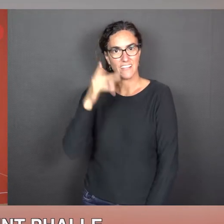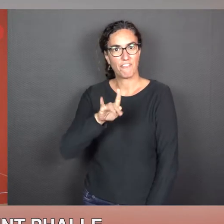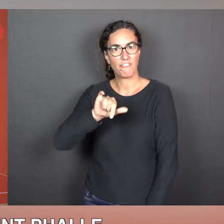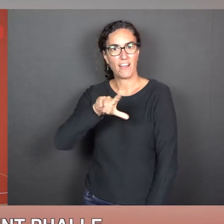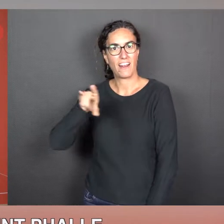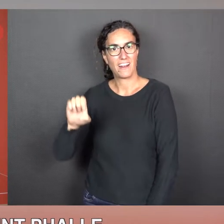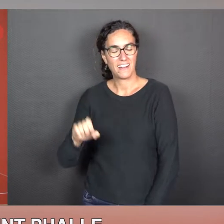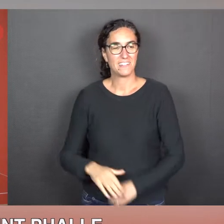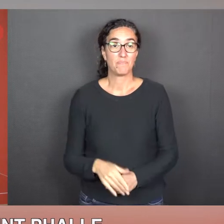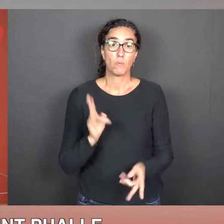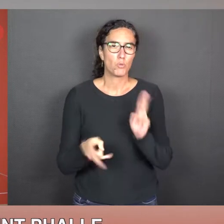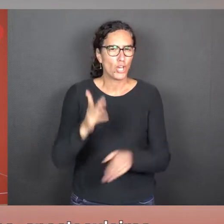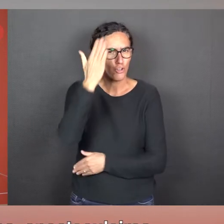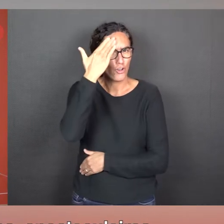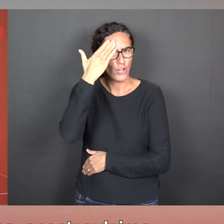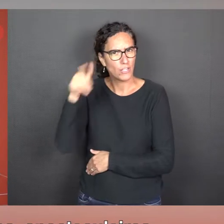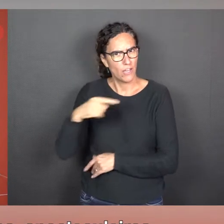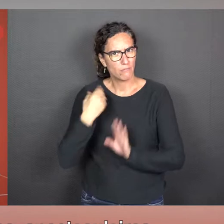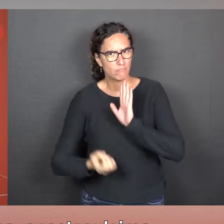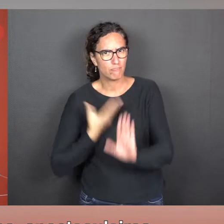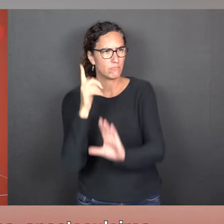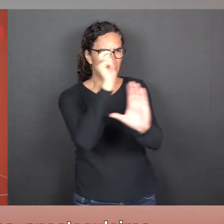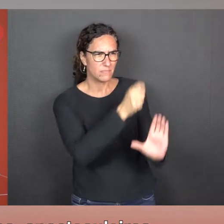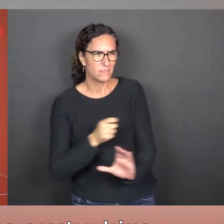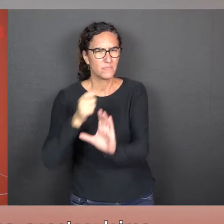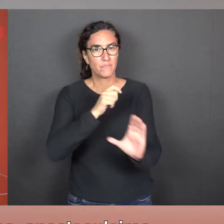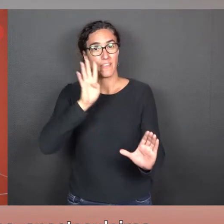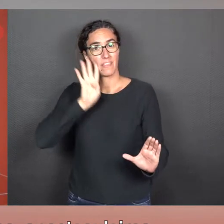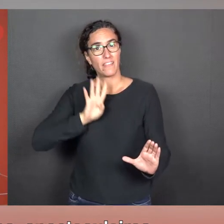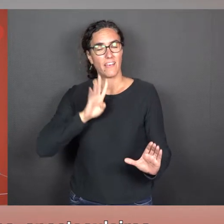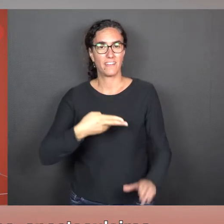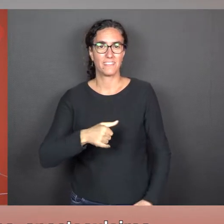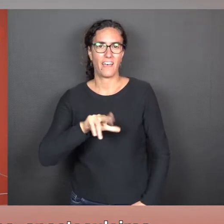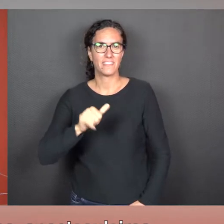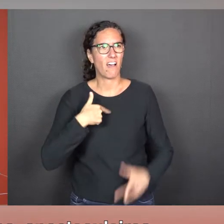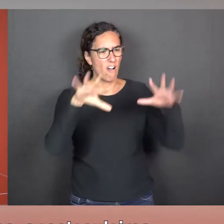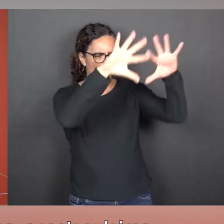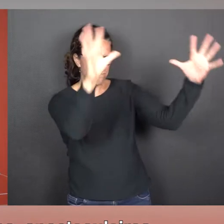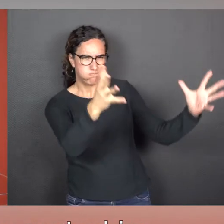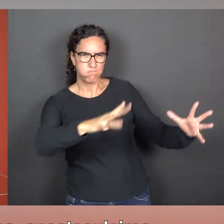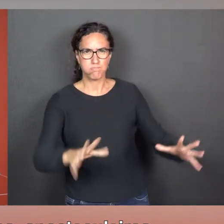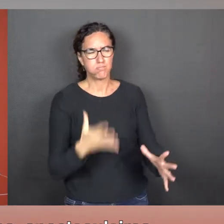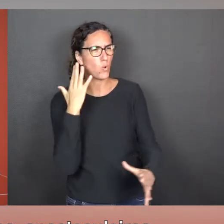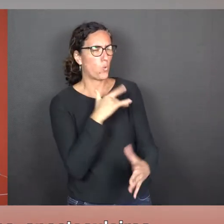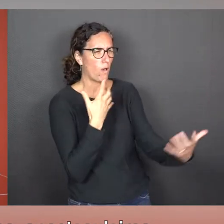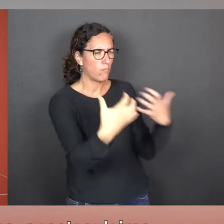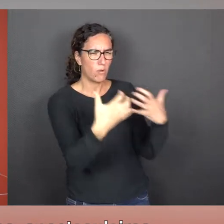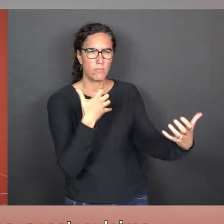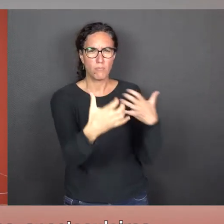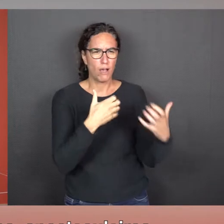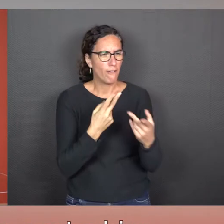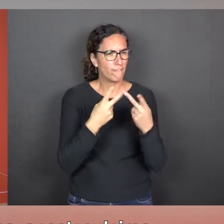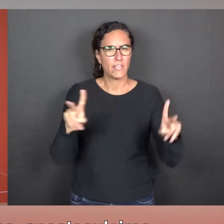vous connaissez peut-être les fameuses nanas, ces créatures géantes, spectaculaires, multicolores, qui ornent les